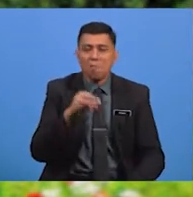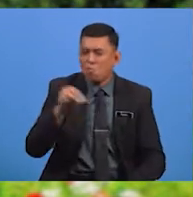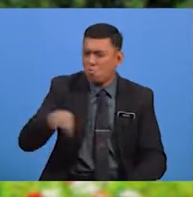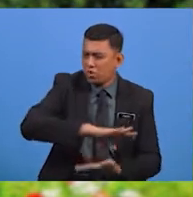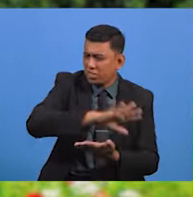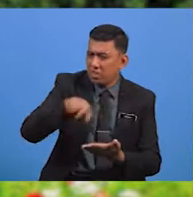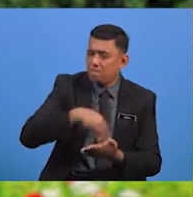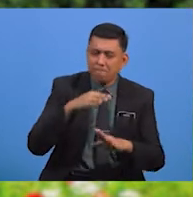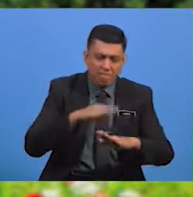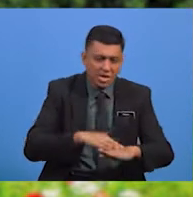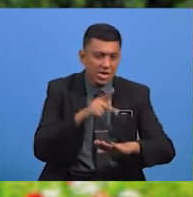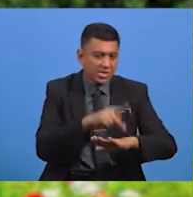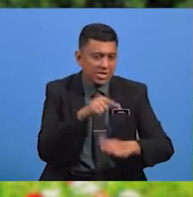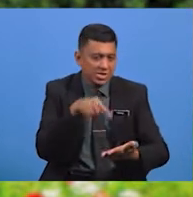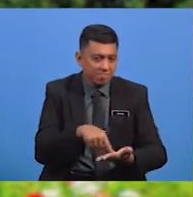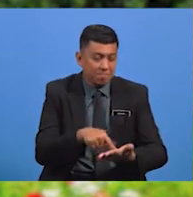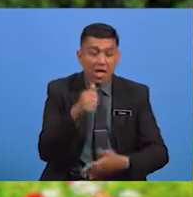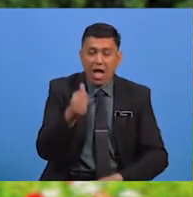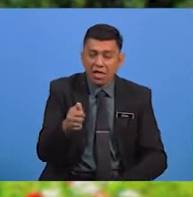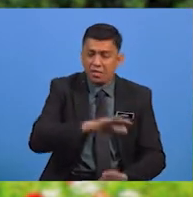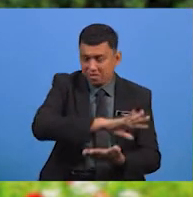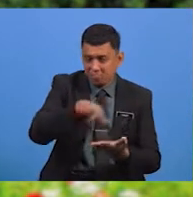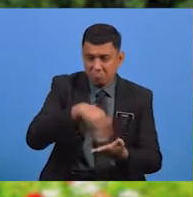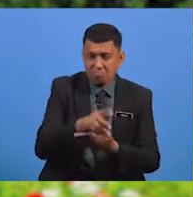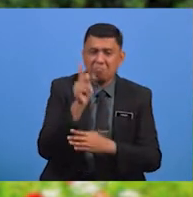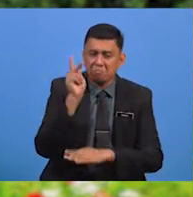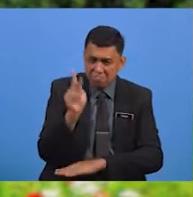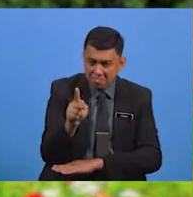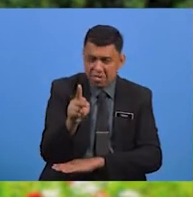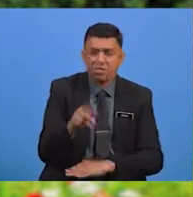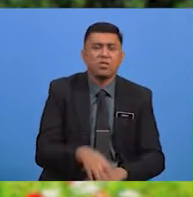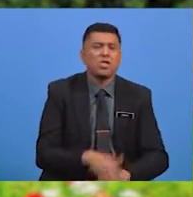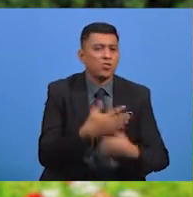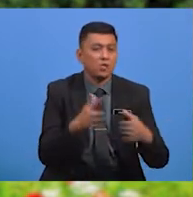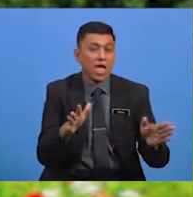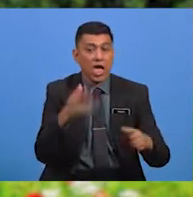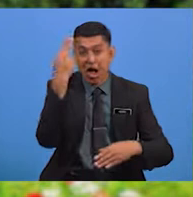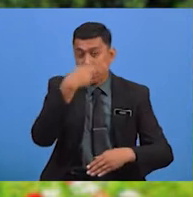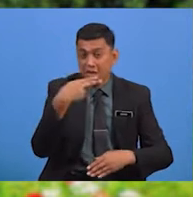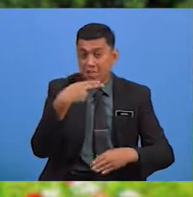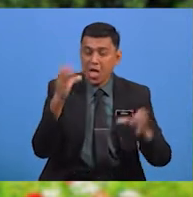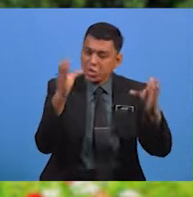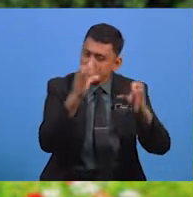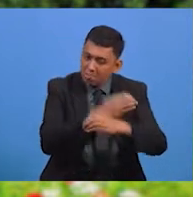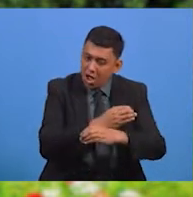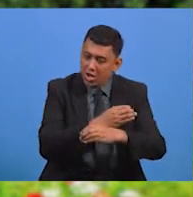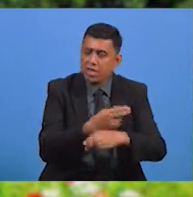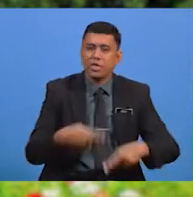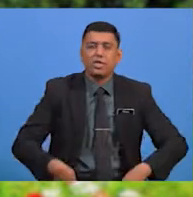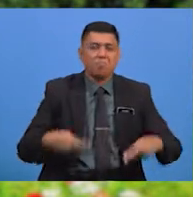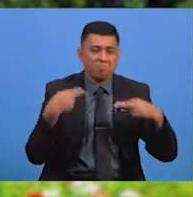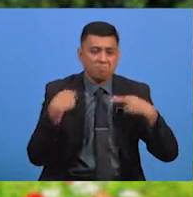Semua Pada Ketika Ini Anda Semua Pasti Pernah Menghadapi Pelbagai Cabaran Hidup